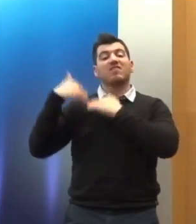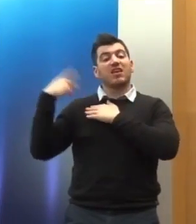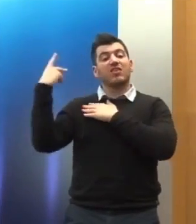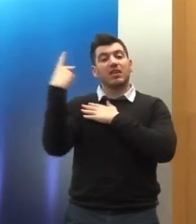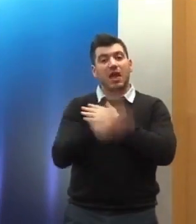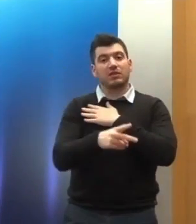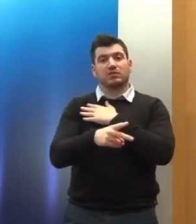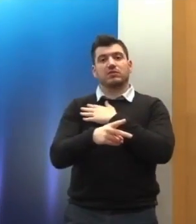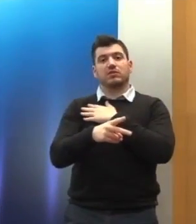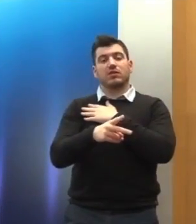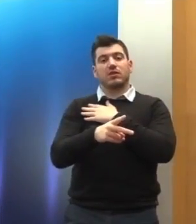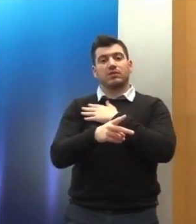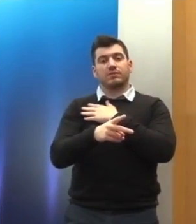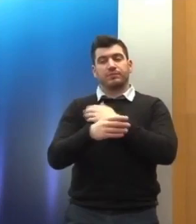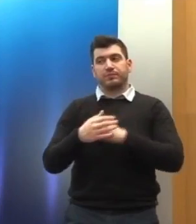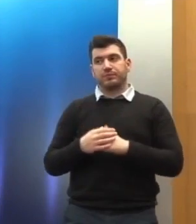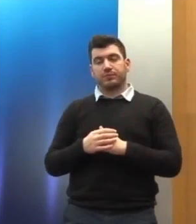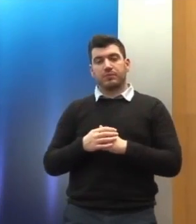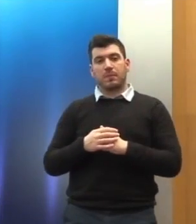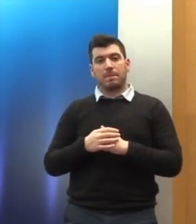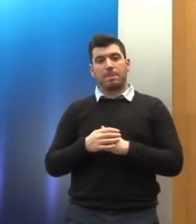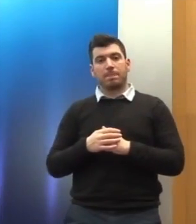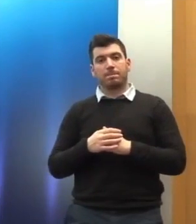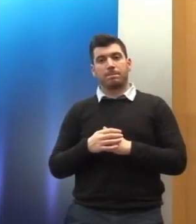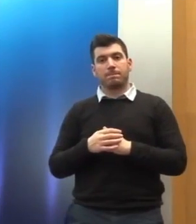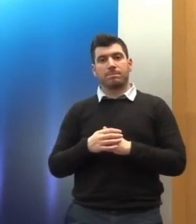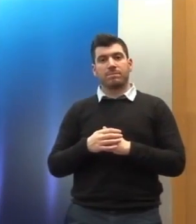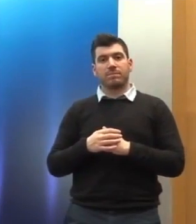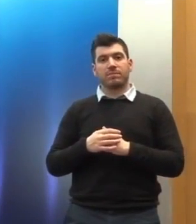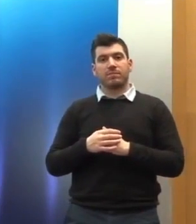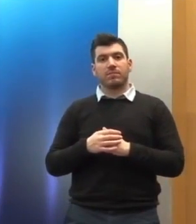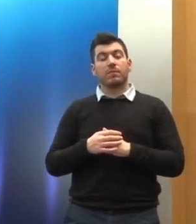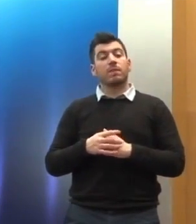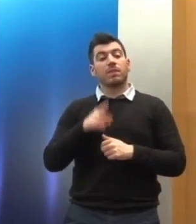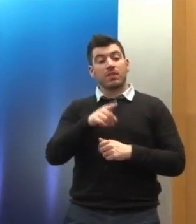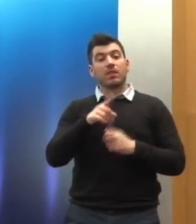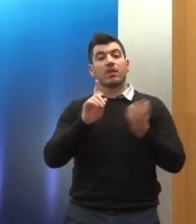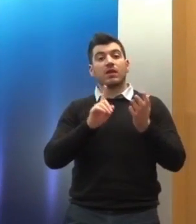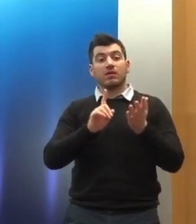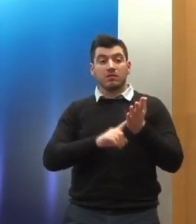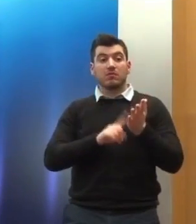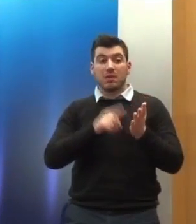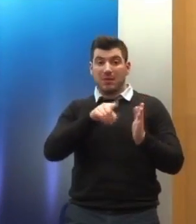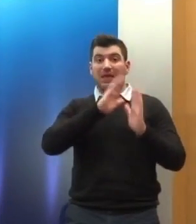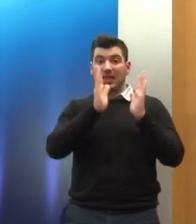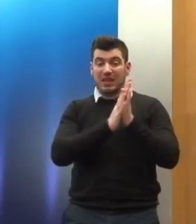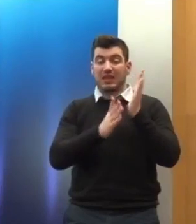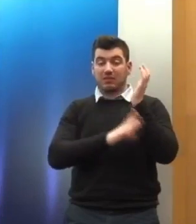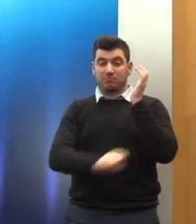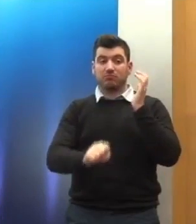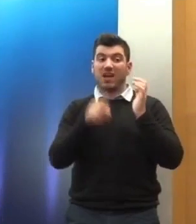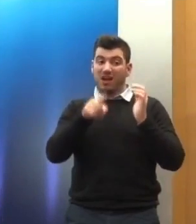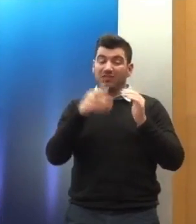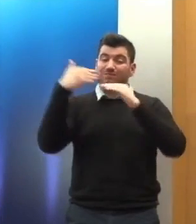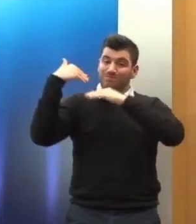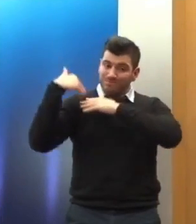μπορεί να παίζει ένα ρόλο μιας αλογόμυγας για τα θέματα των δικαιωμάτων οριζόντια στην ελληνική διοίκηση. Και